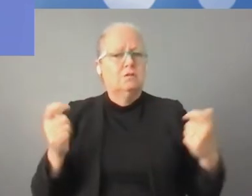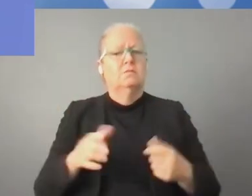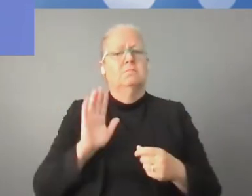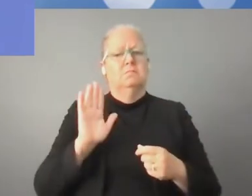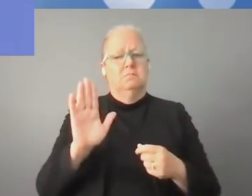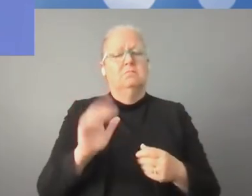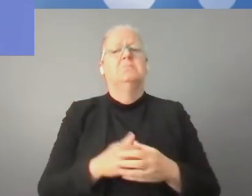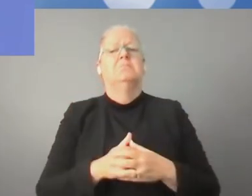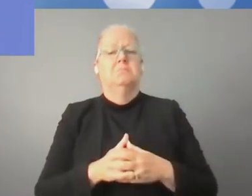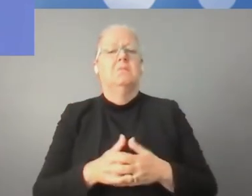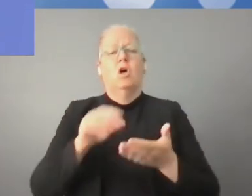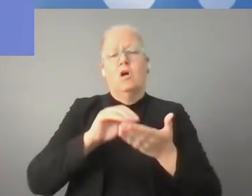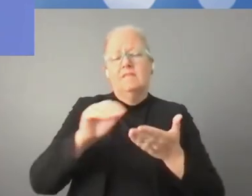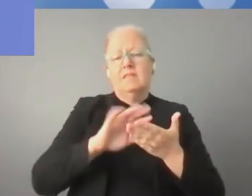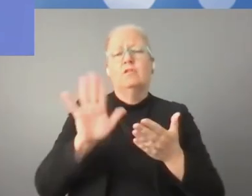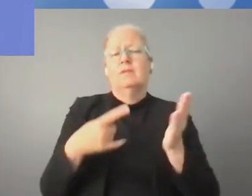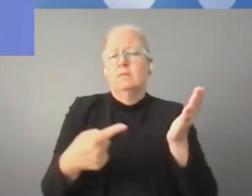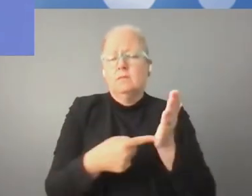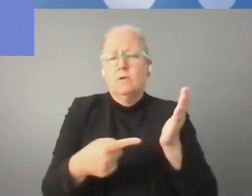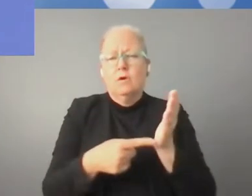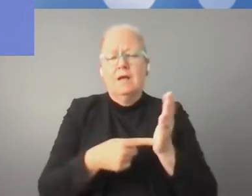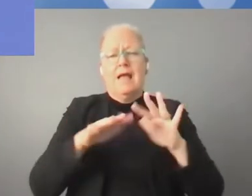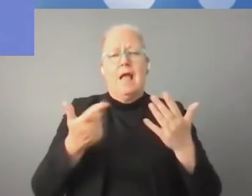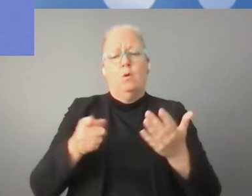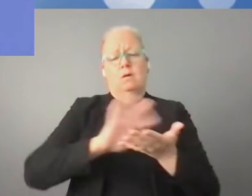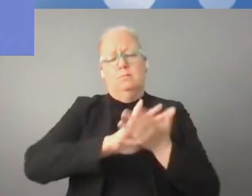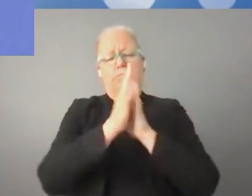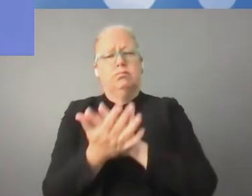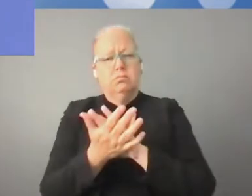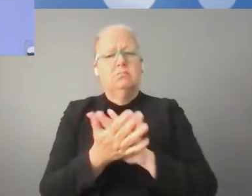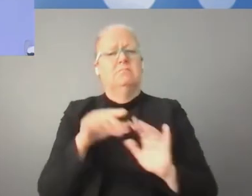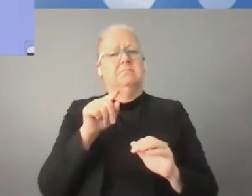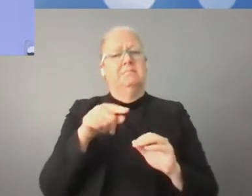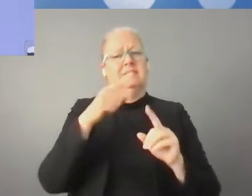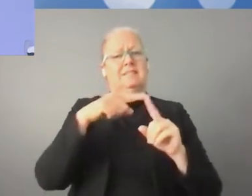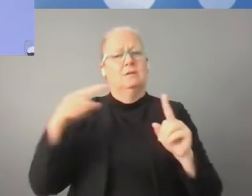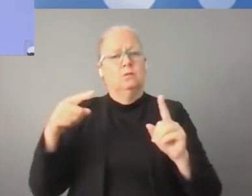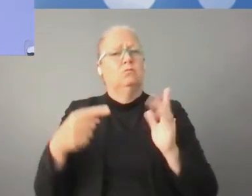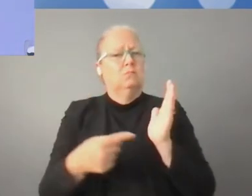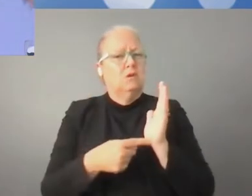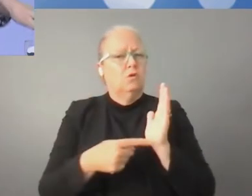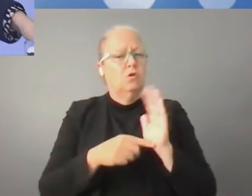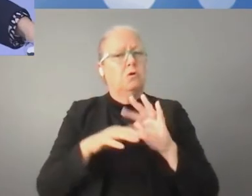Sekretarza Generalnego Narodów Zjednoczonych ds. Technologii. Bardzo proszę o odpowiedź na to samo pytanie.